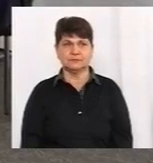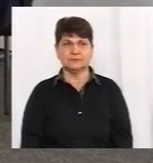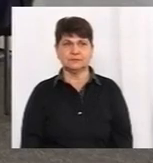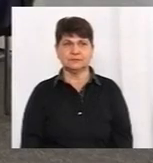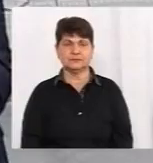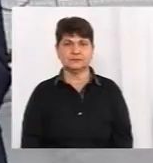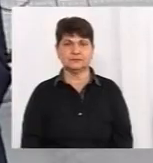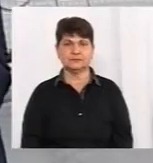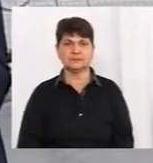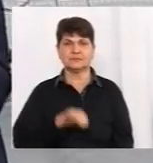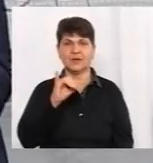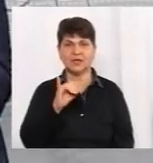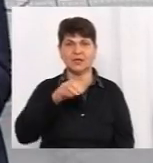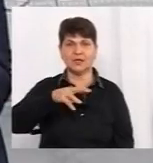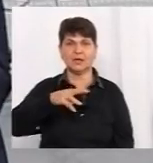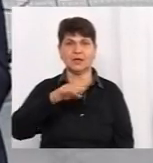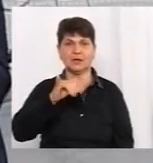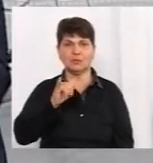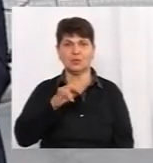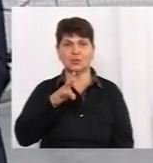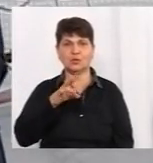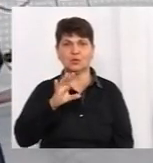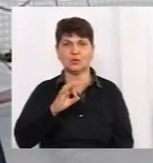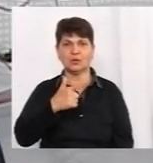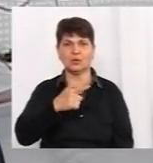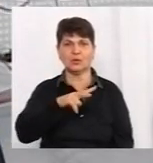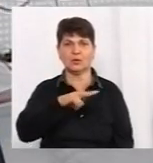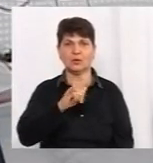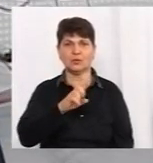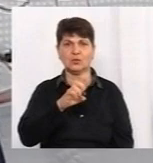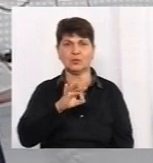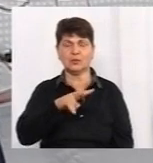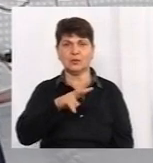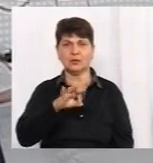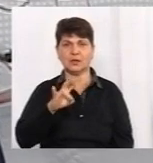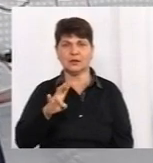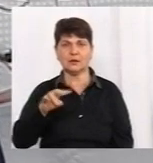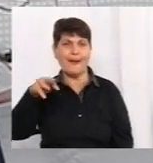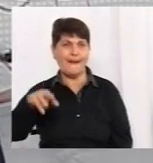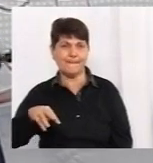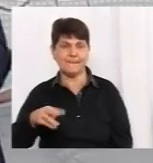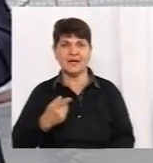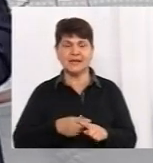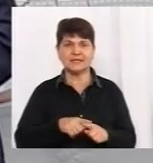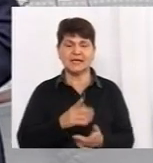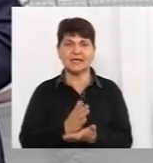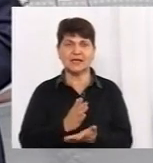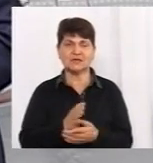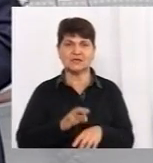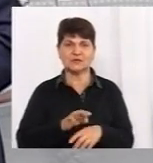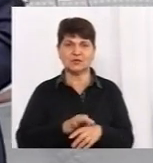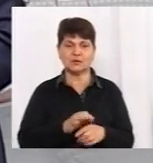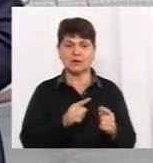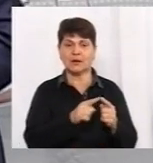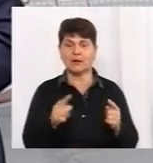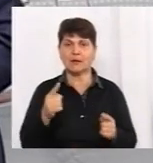він імуноглобалін М, тобто це наявність самої хвороби, термін не менше п'яти днів вже людина